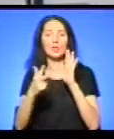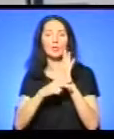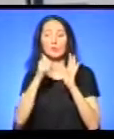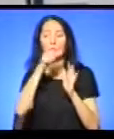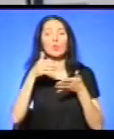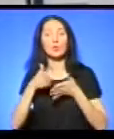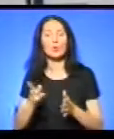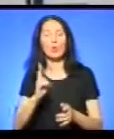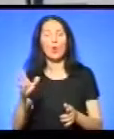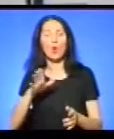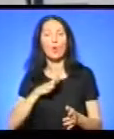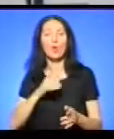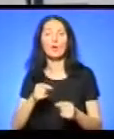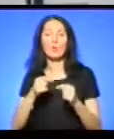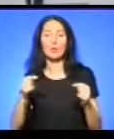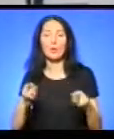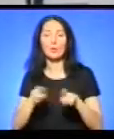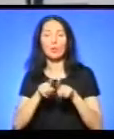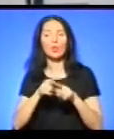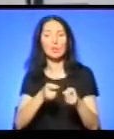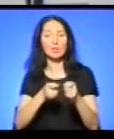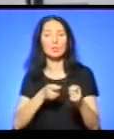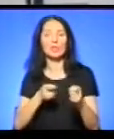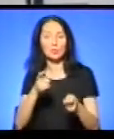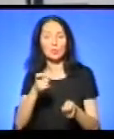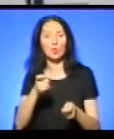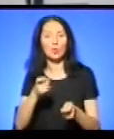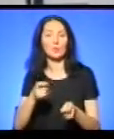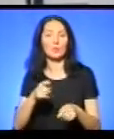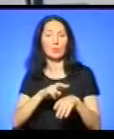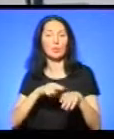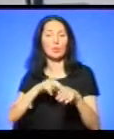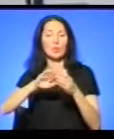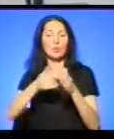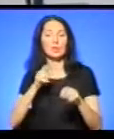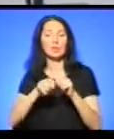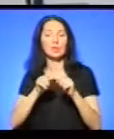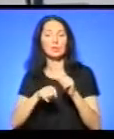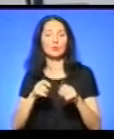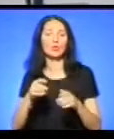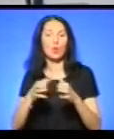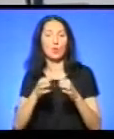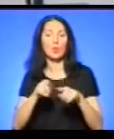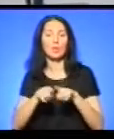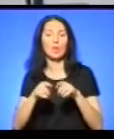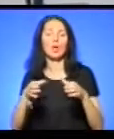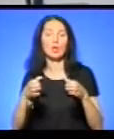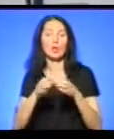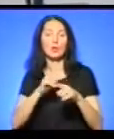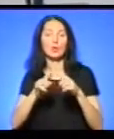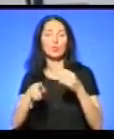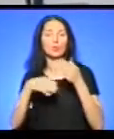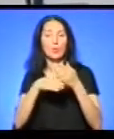в якого був предмет, схожий на зброю. Патрульні викликали слідчо-оперативну групу і бригаду швидкої, оскільки чоловік перебуває на